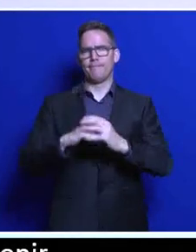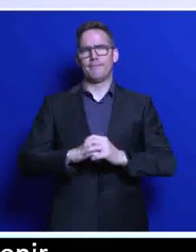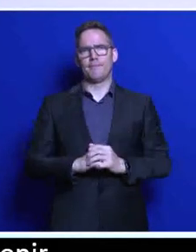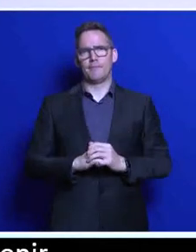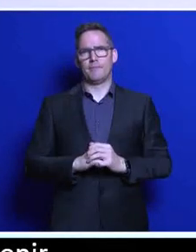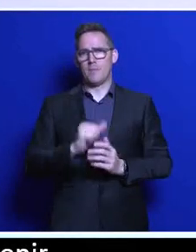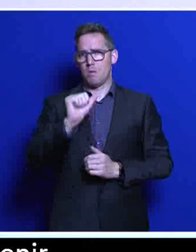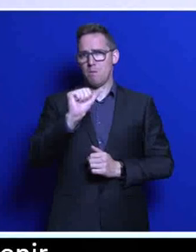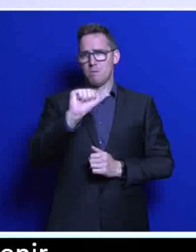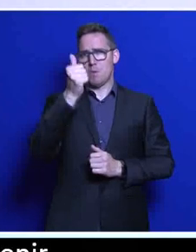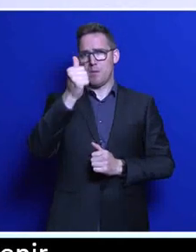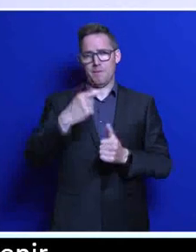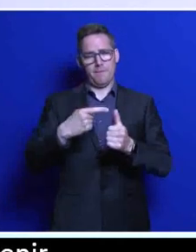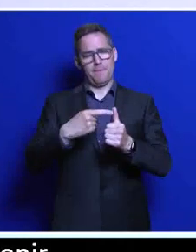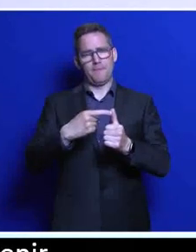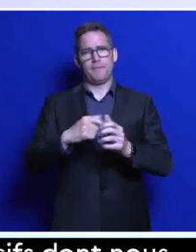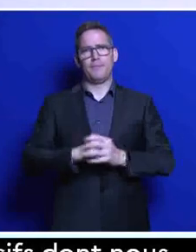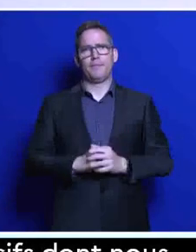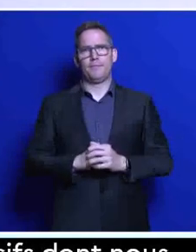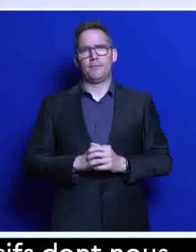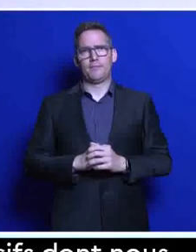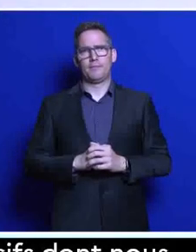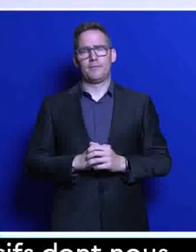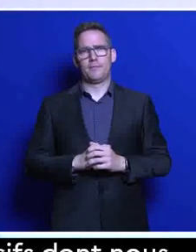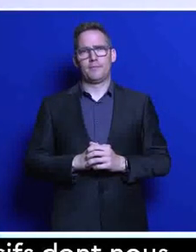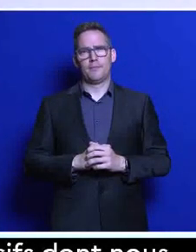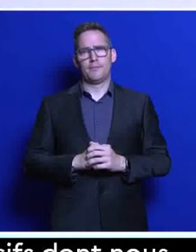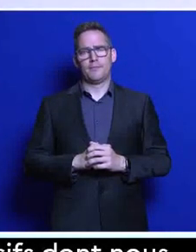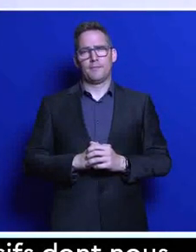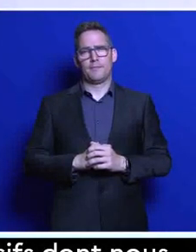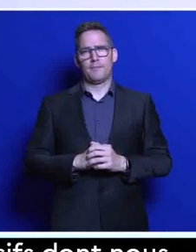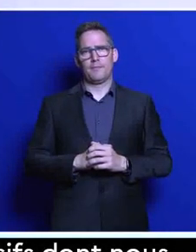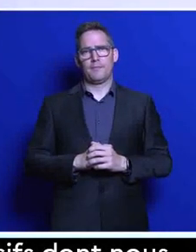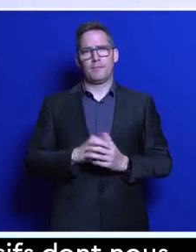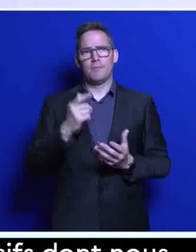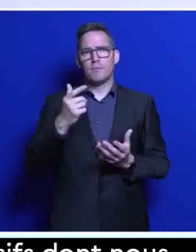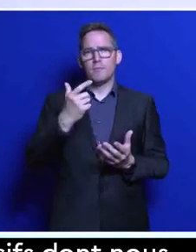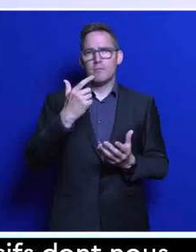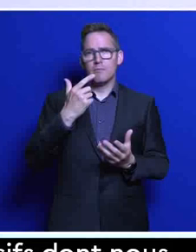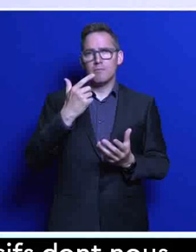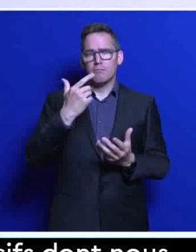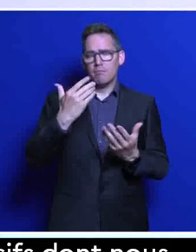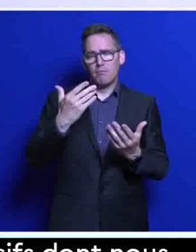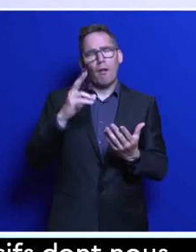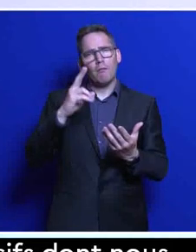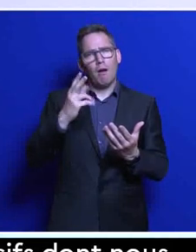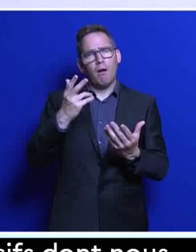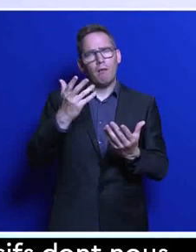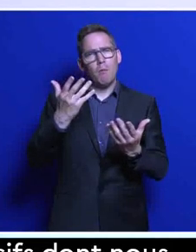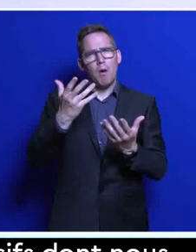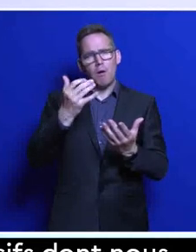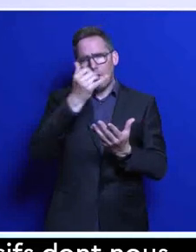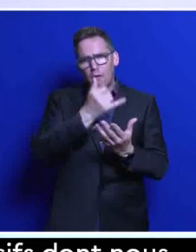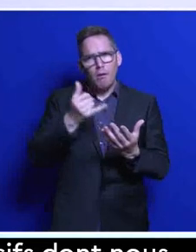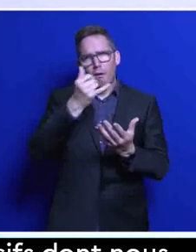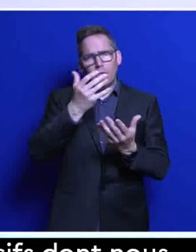Le premier changement, c'est la fin d'une globalisation absurde qui